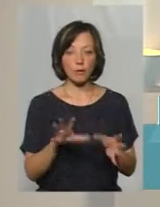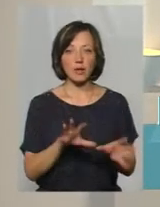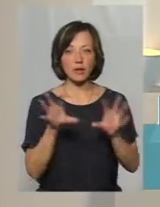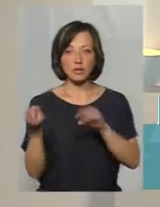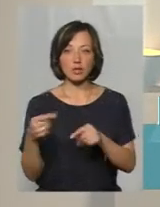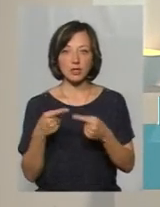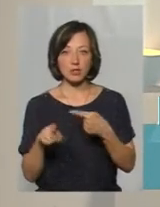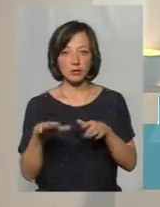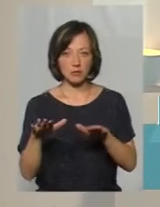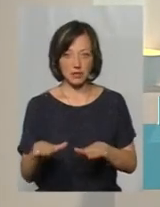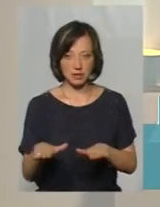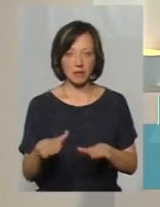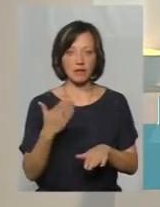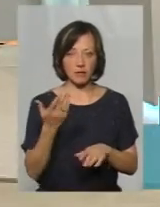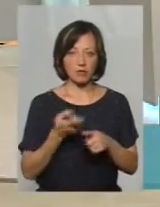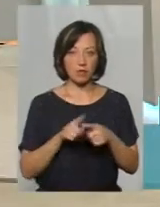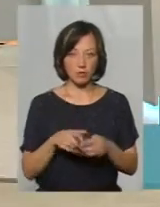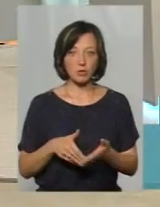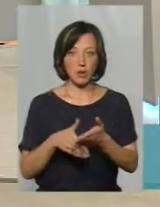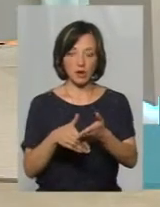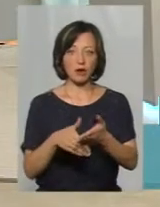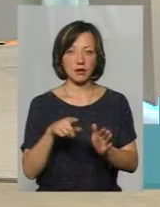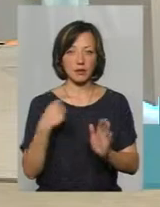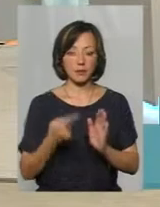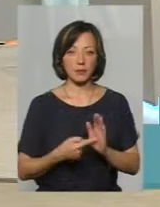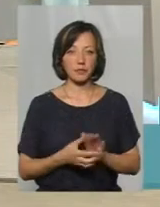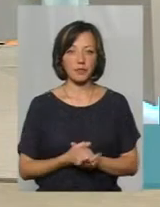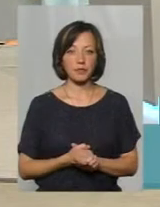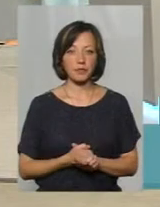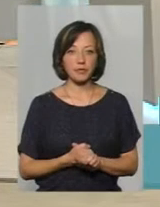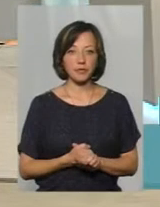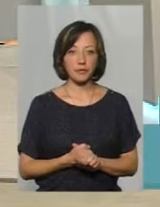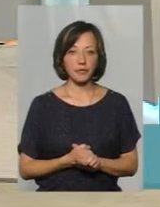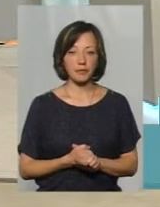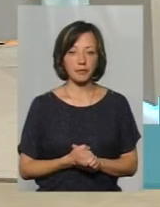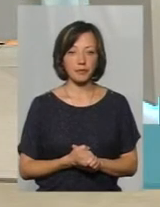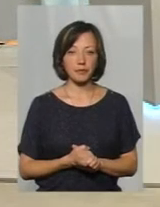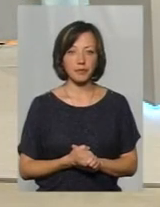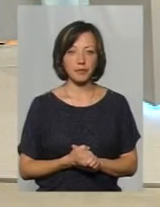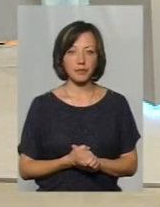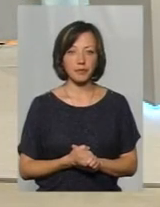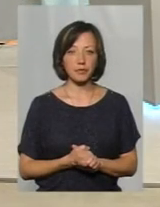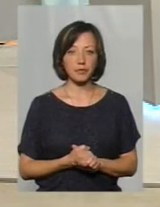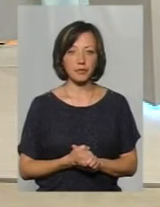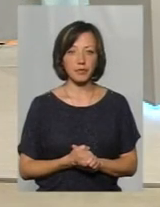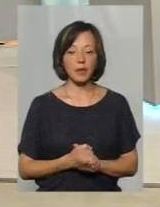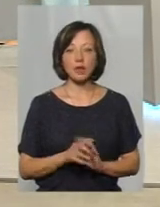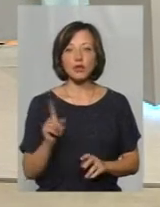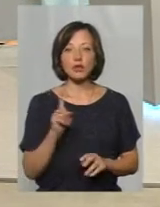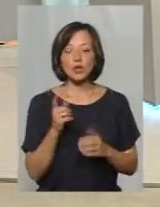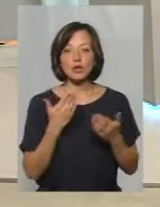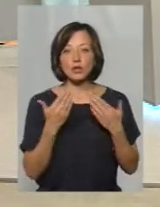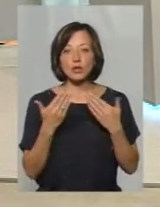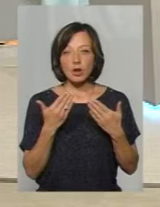переїхати на іншу локацію. Ви у цьому сприяєте якось? Ми, що стосується цієї локації,